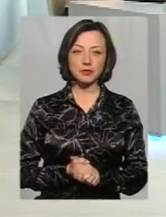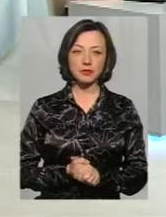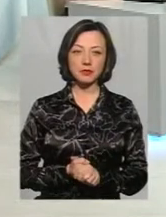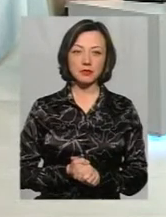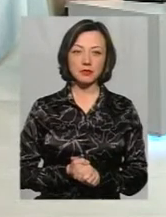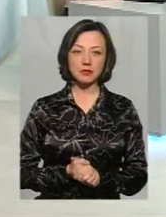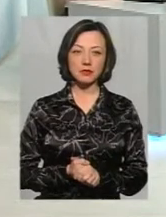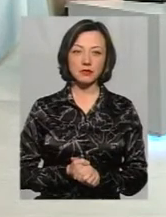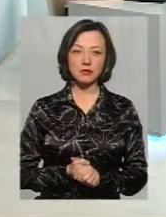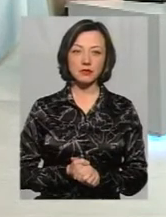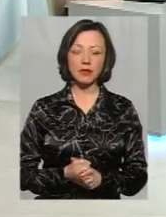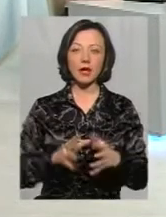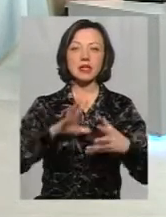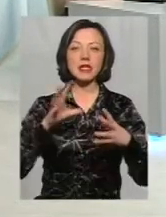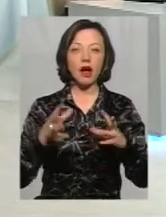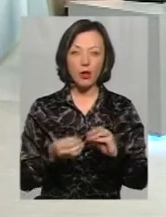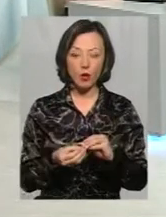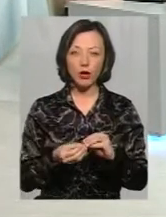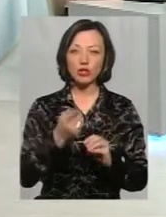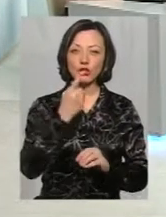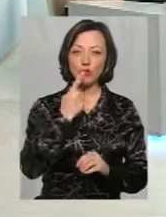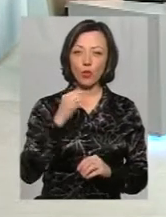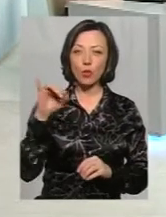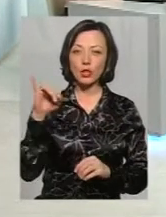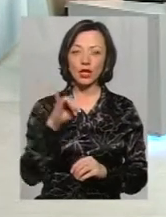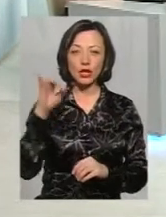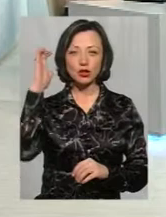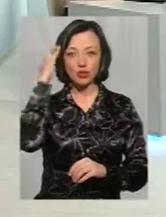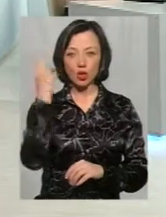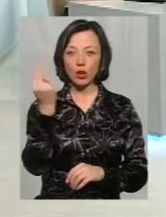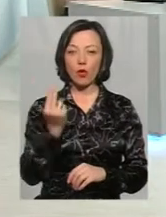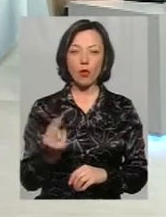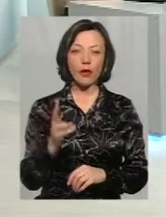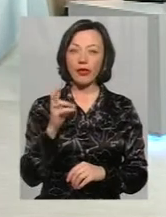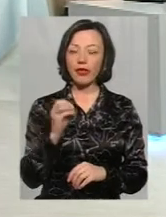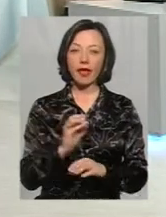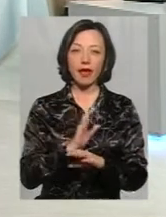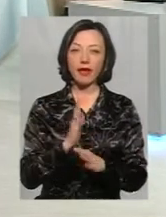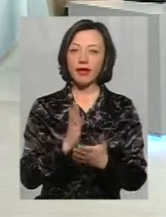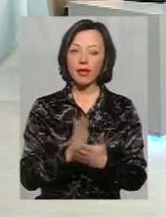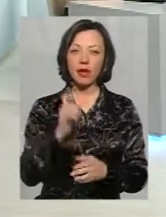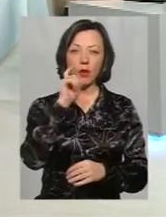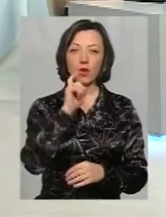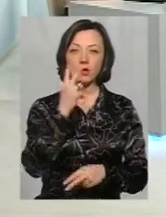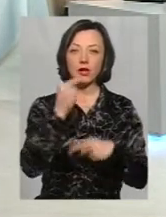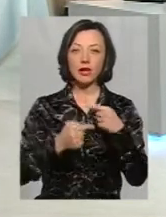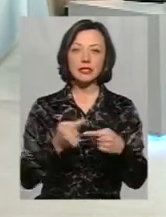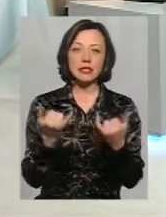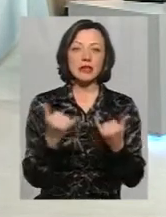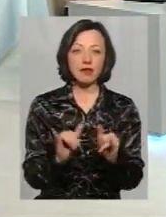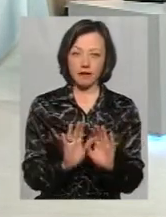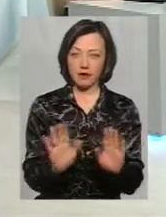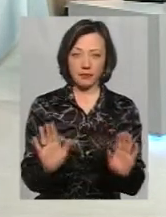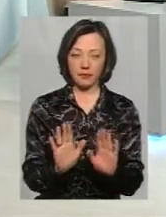Загалом, червоний і чорний колір не є для української традиції чимось дивним.